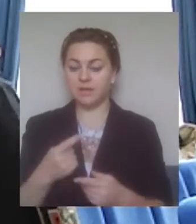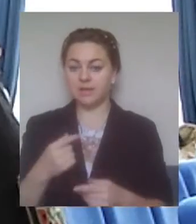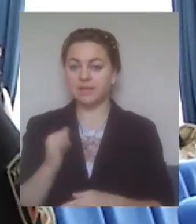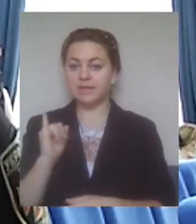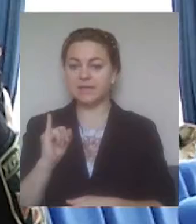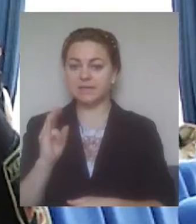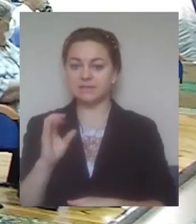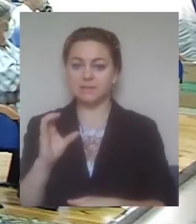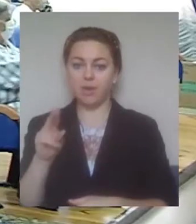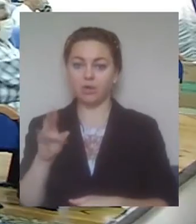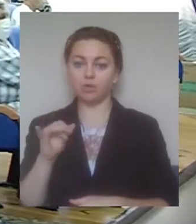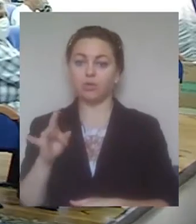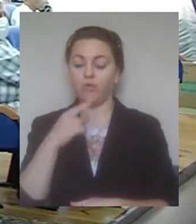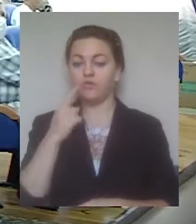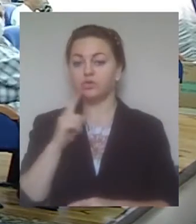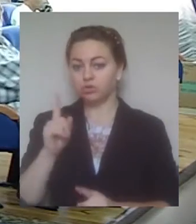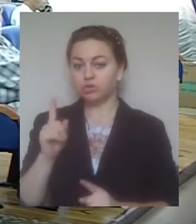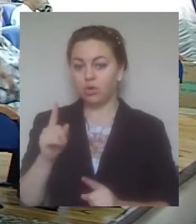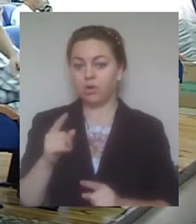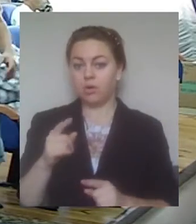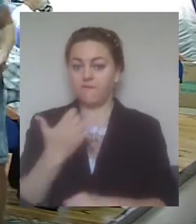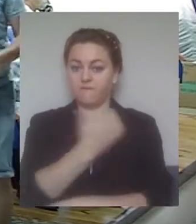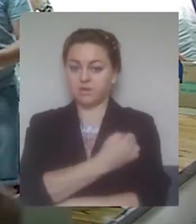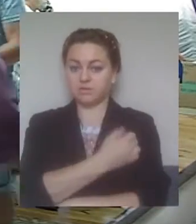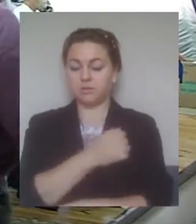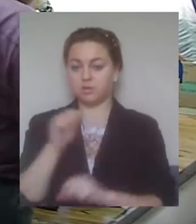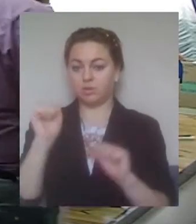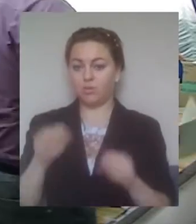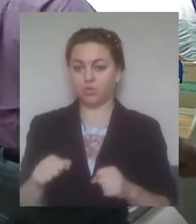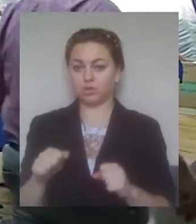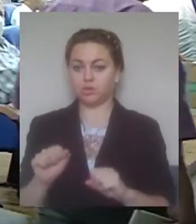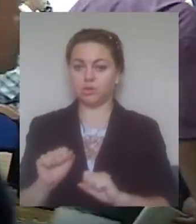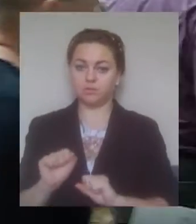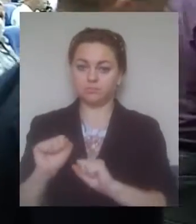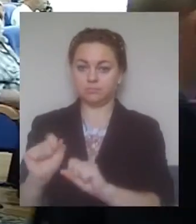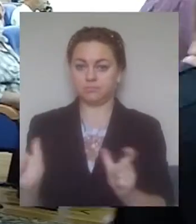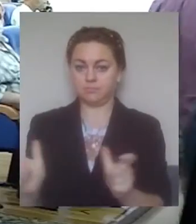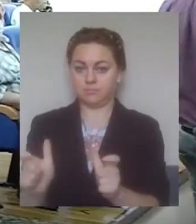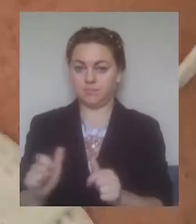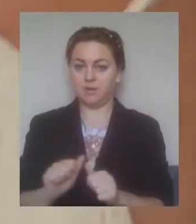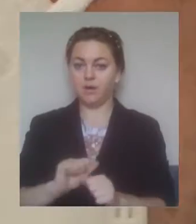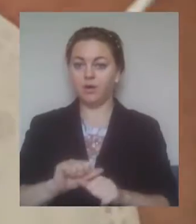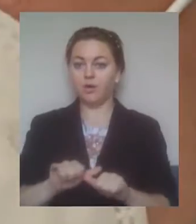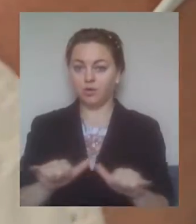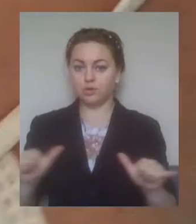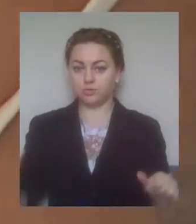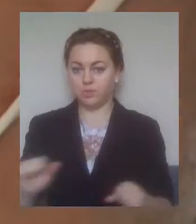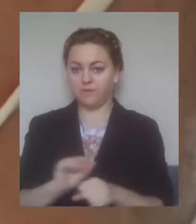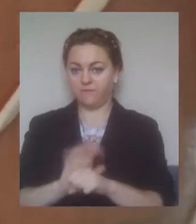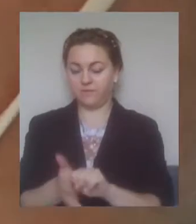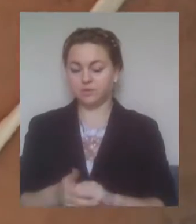що вакцинацію зупинить вірус. Побіжних ефектів немає, не було і не відчували себе погано. Я